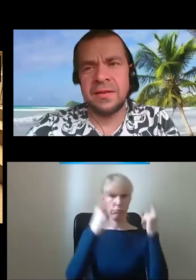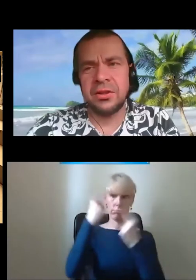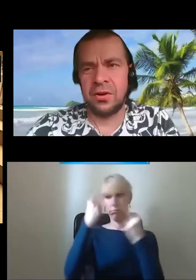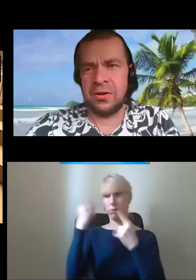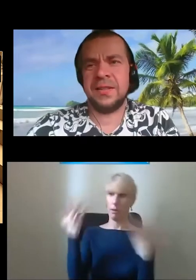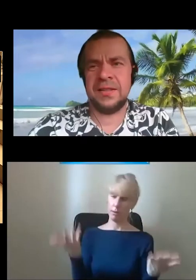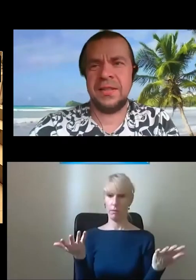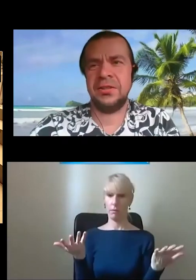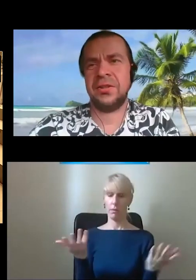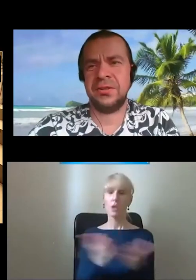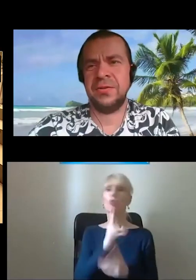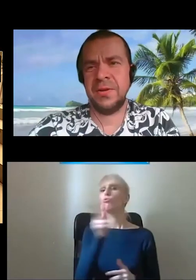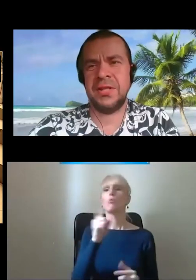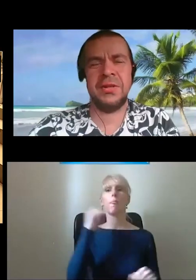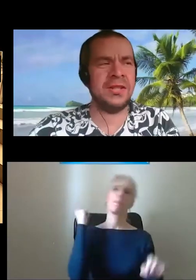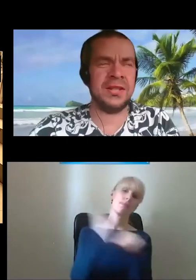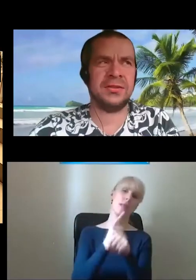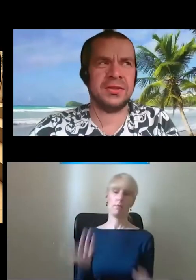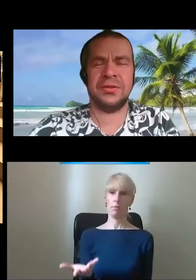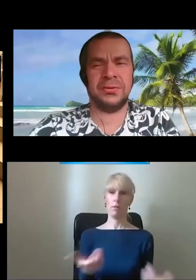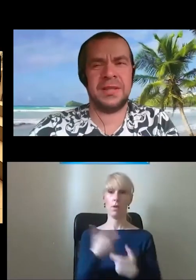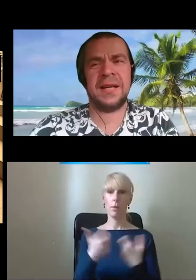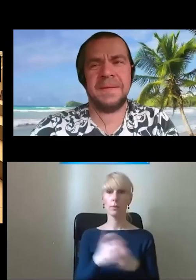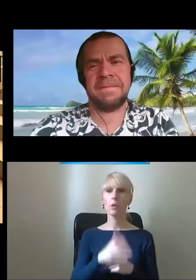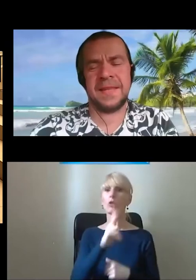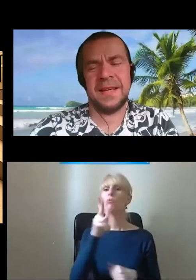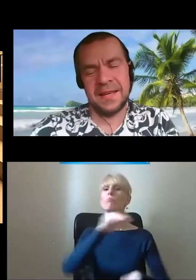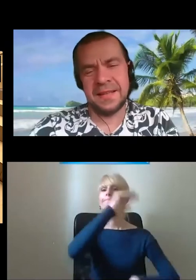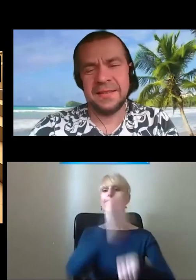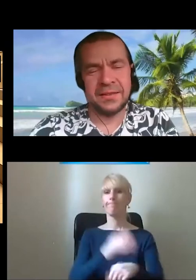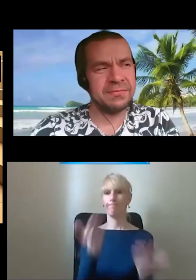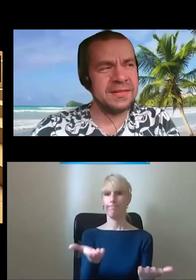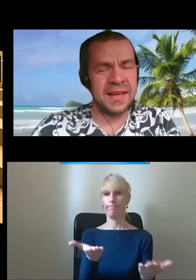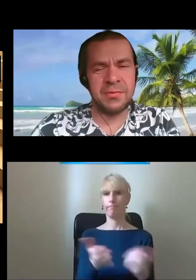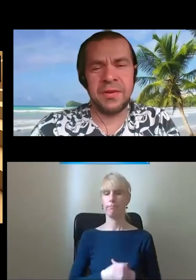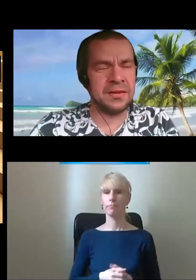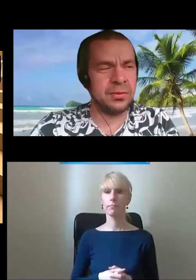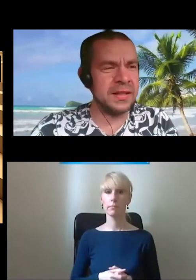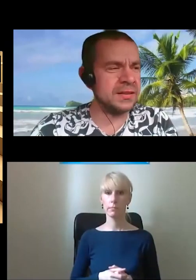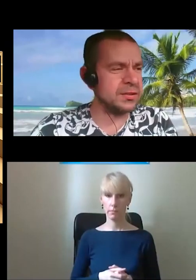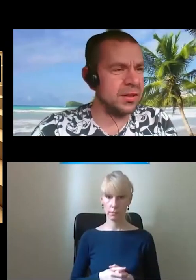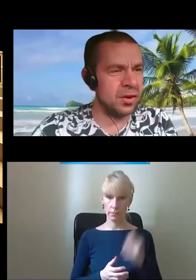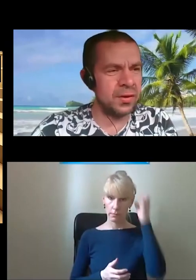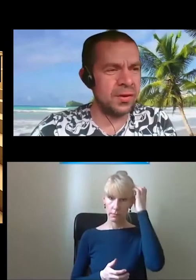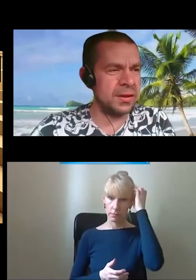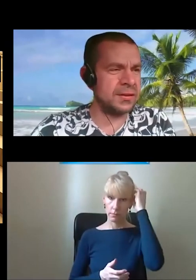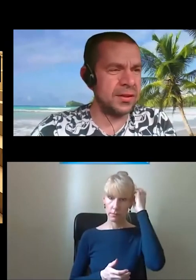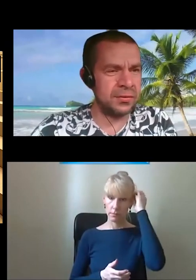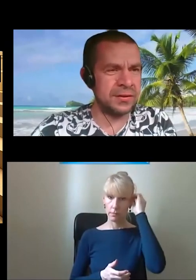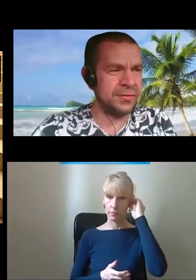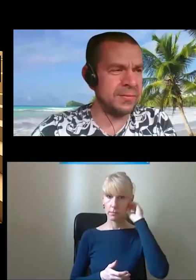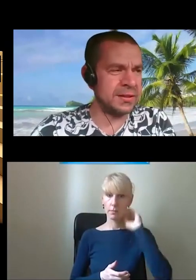kto, kto to wymyślił i się na to zgodził, tak? No tak jak mówię, tutaj jest to celowo,